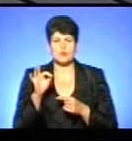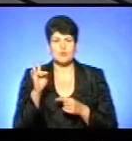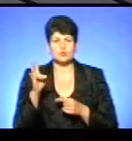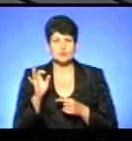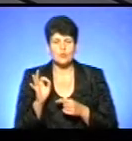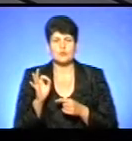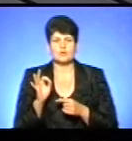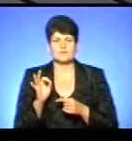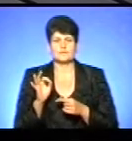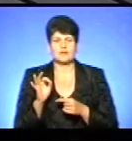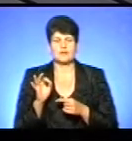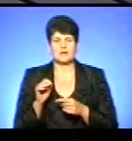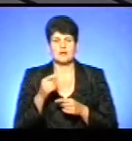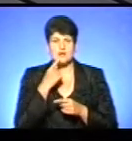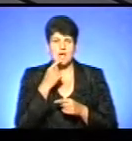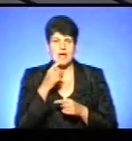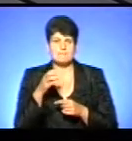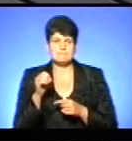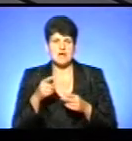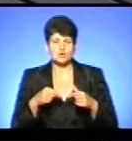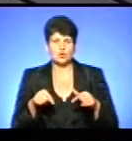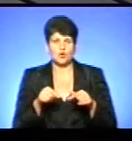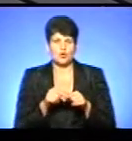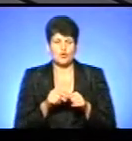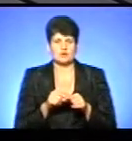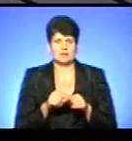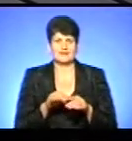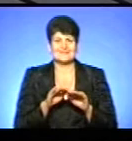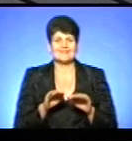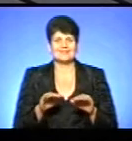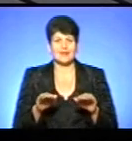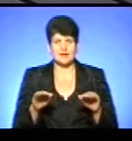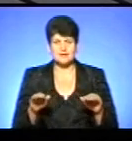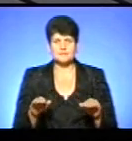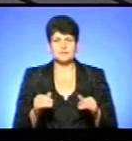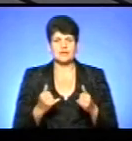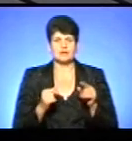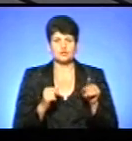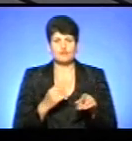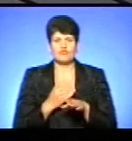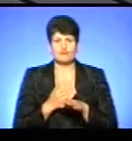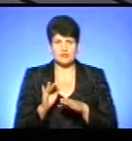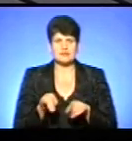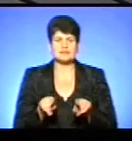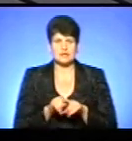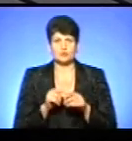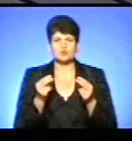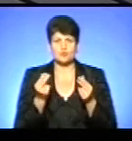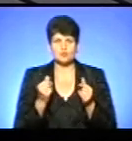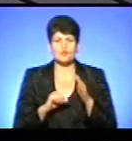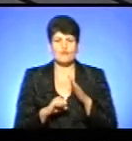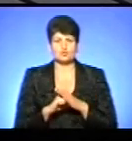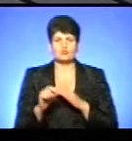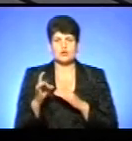дітей якраз з онкологічними захворюваннями, і для того виділились також кошти по фонду